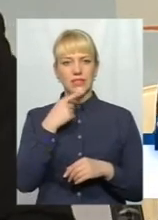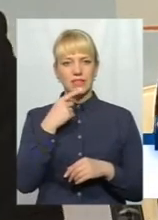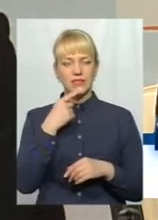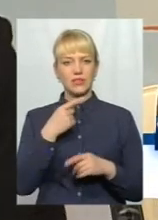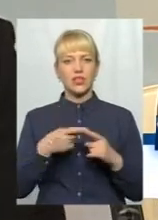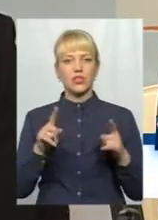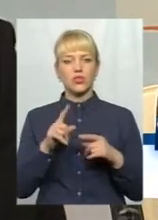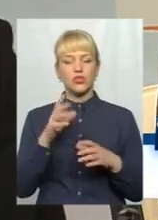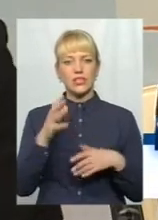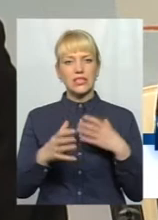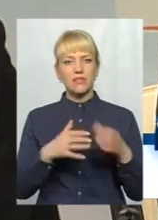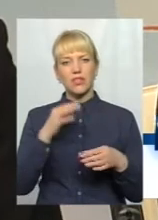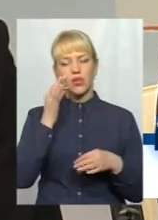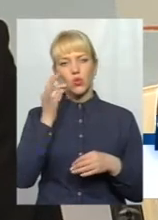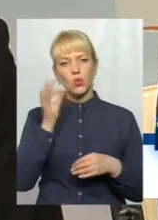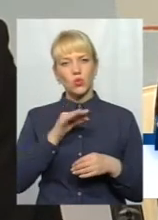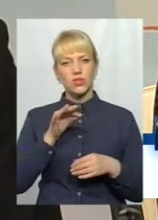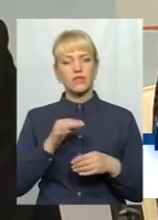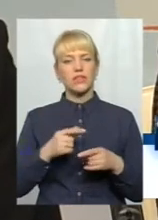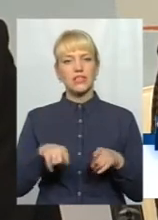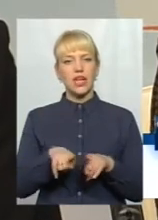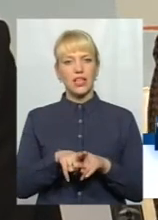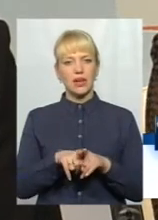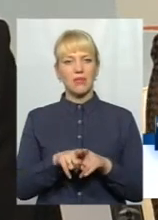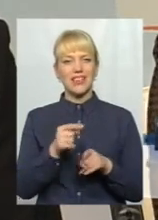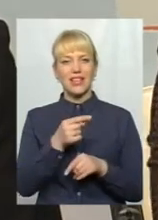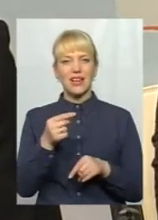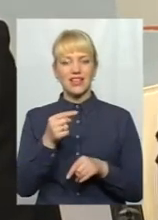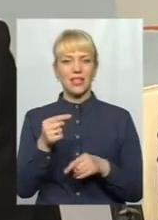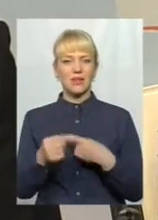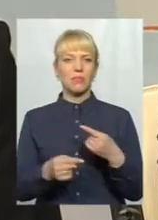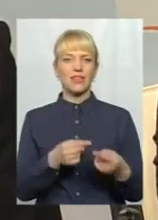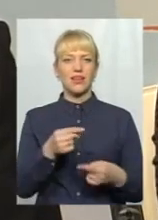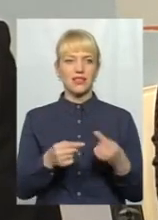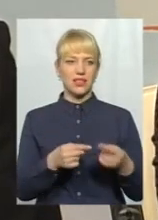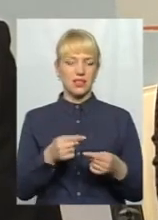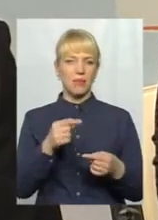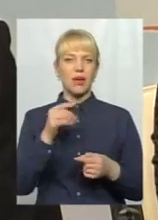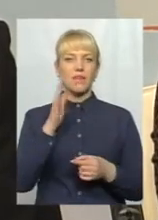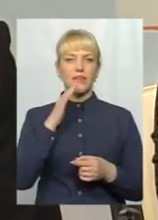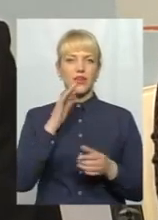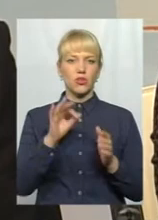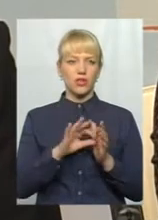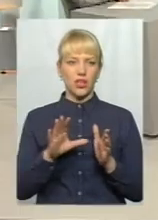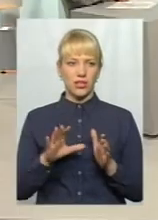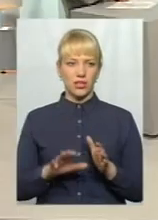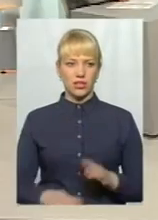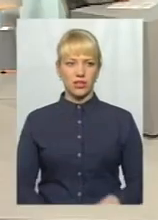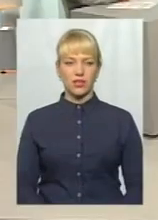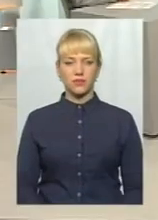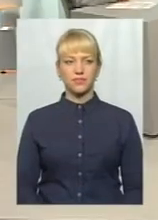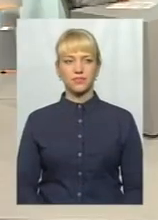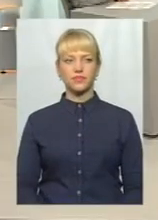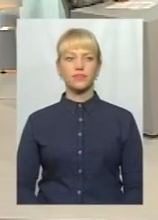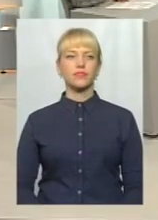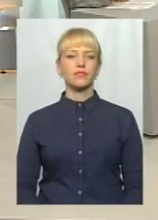всесвітній досвід боротьби з такими негативними наслідками гідроенергетики. Віталія Геннадьевна, давайте знову